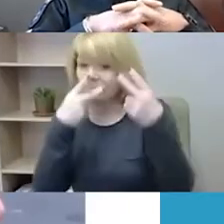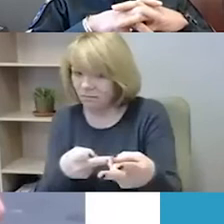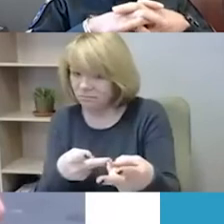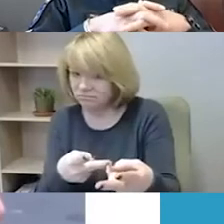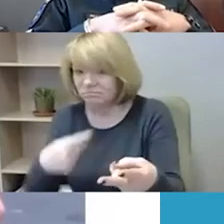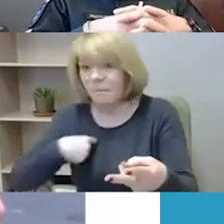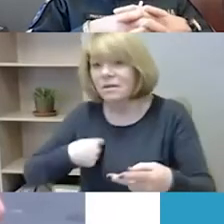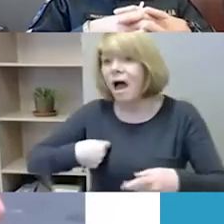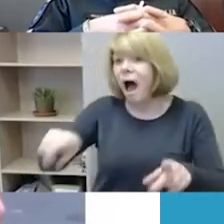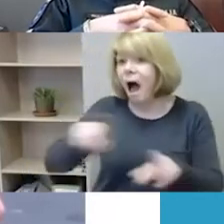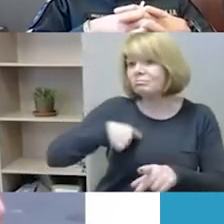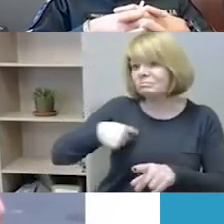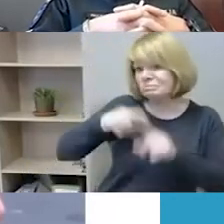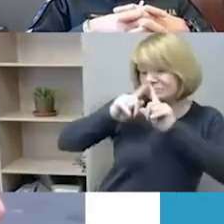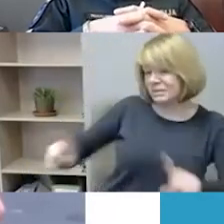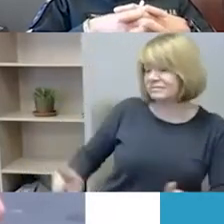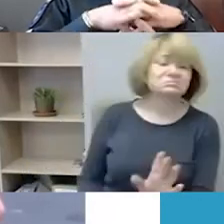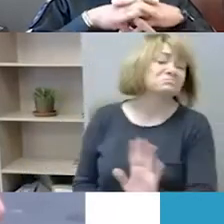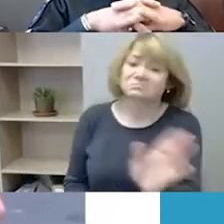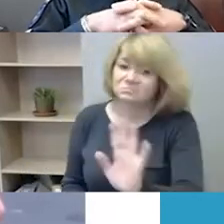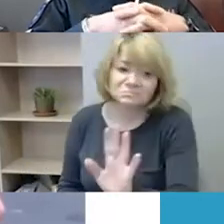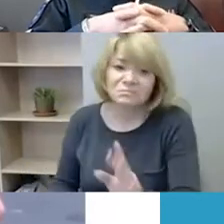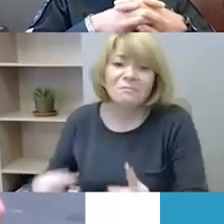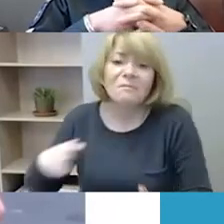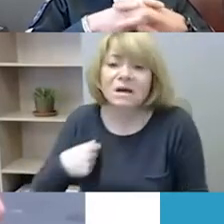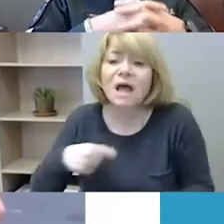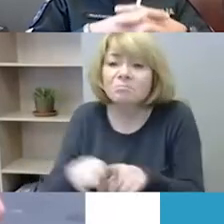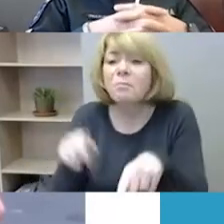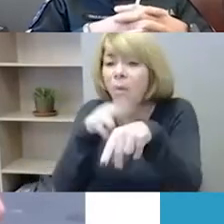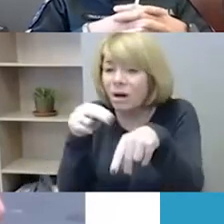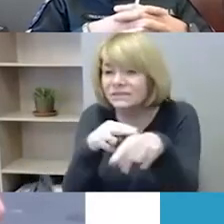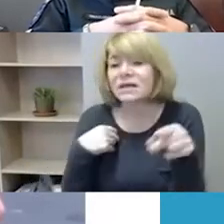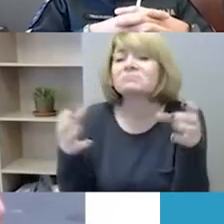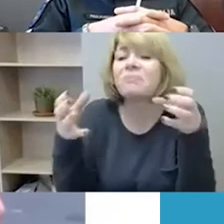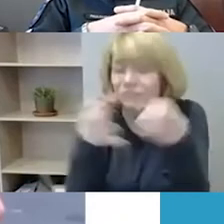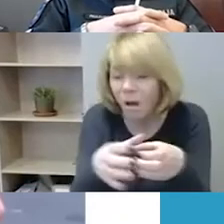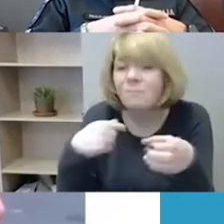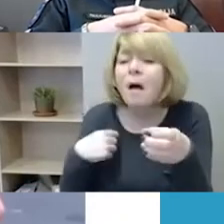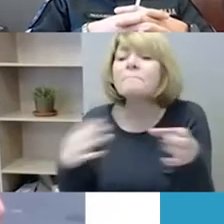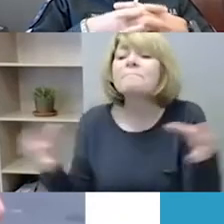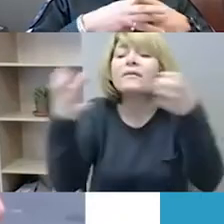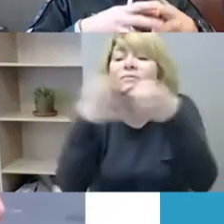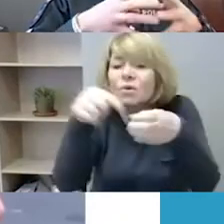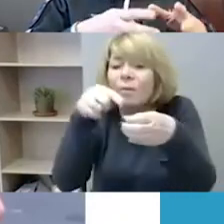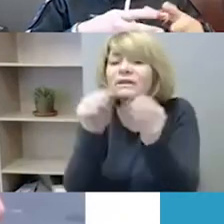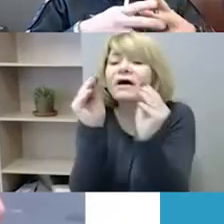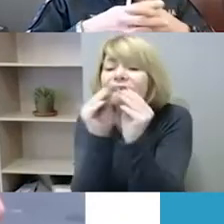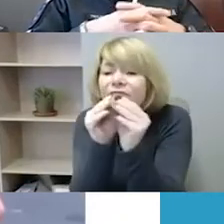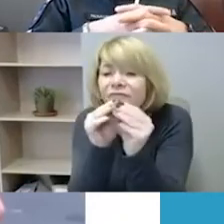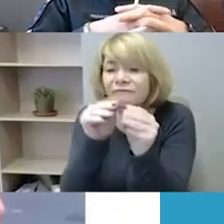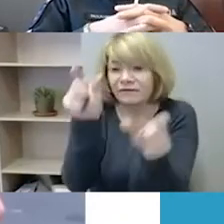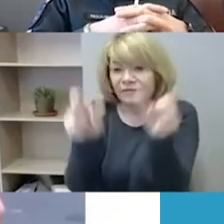išskirtiniai. Mes esame, kaip opulicijos bendruomenė, tos pačios bendruomenės nariai. Mes esame kilę iš pačios